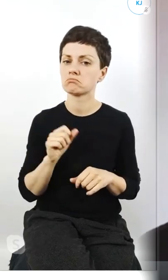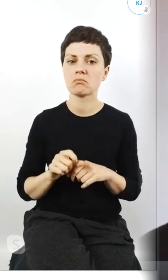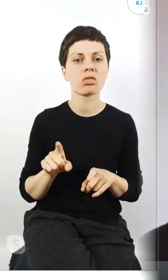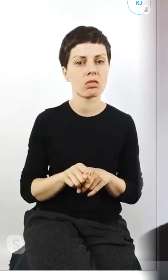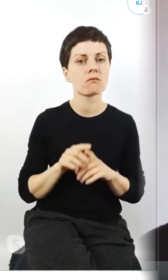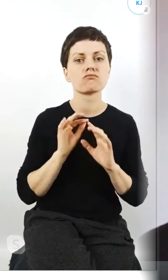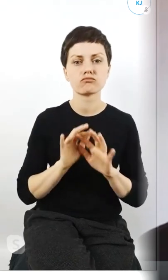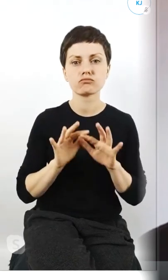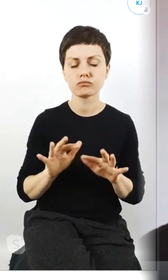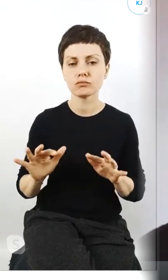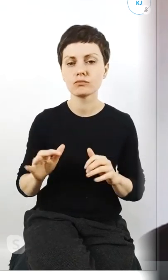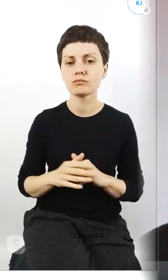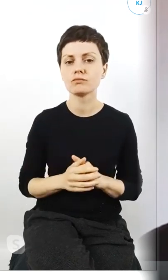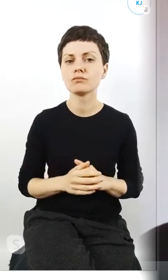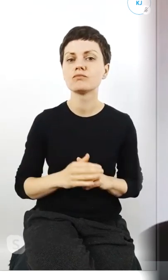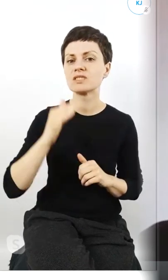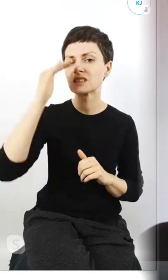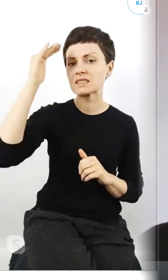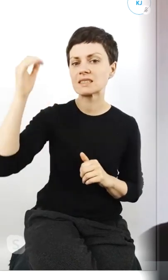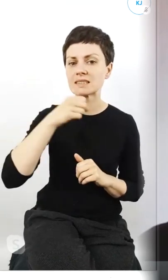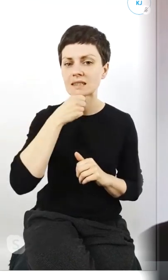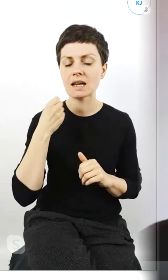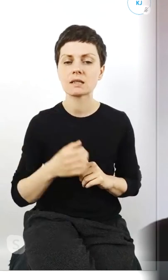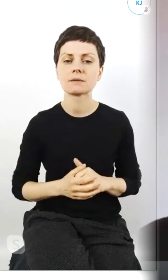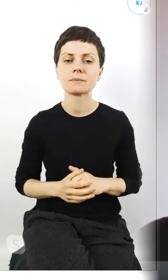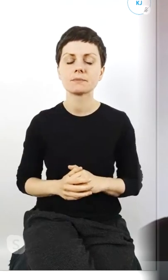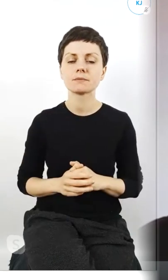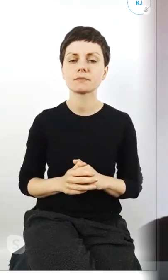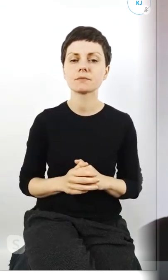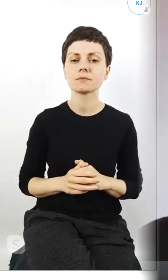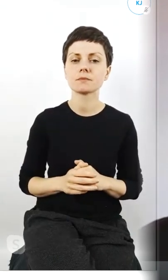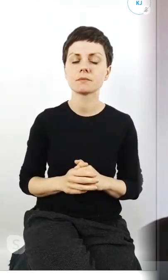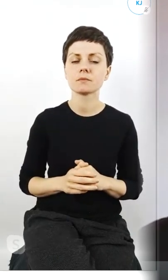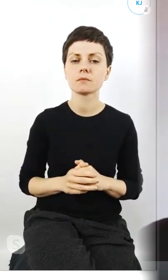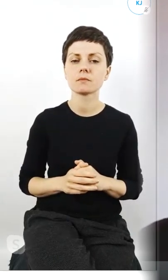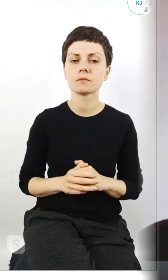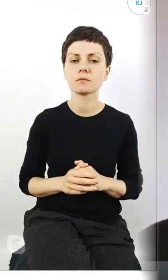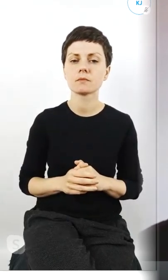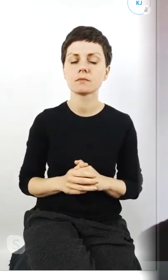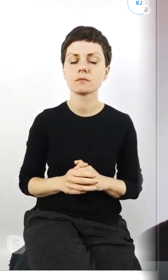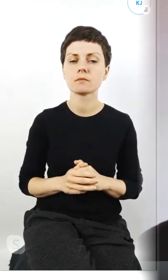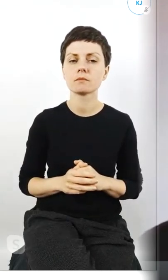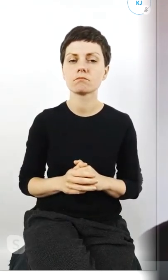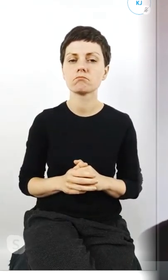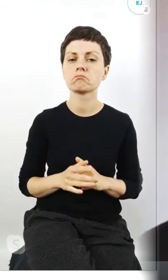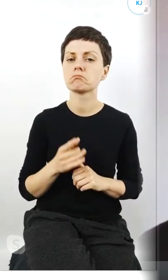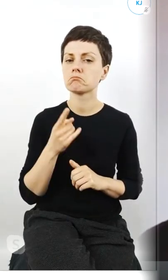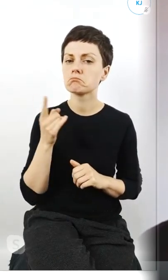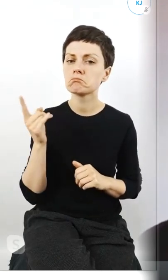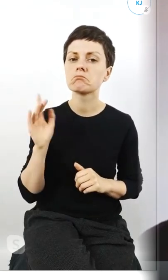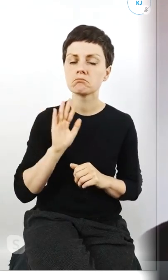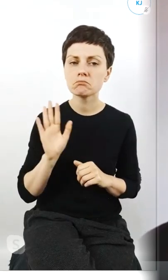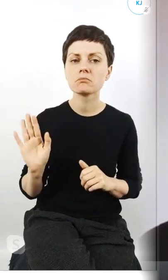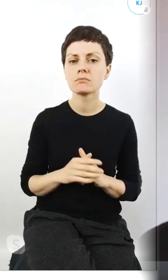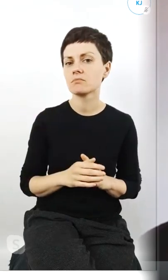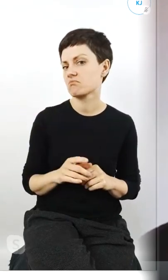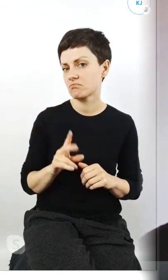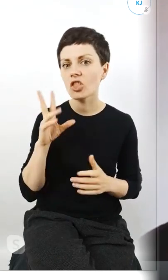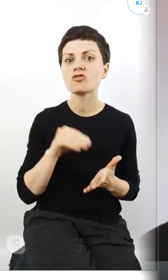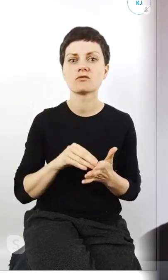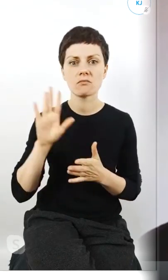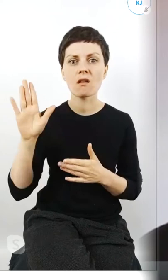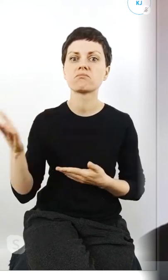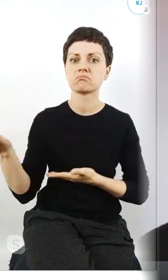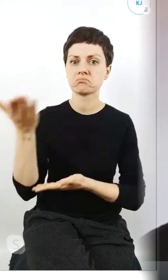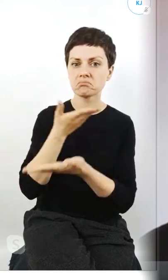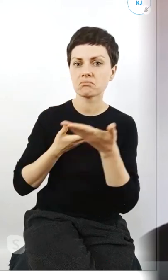wiele właśnie starszych dorosłych i którzy mają jakby również doświadczenie i dzielą się z